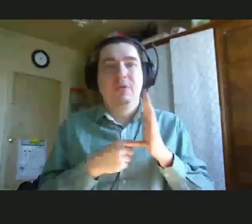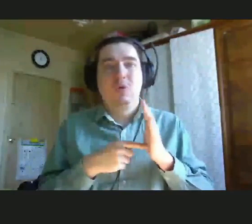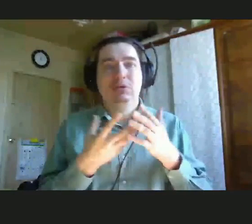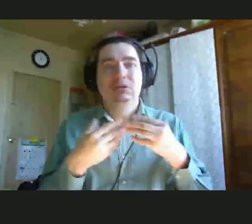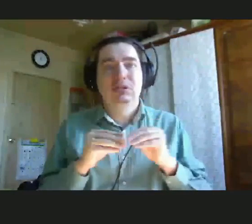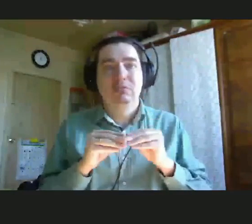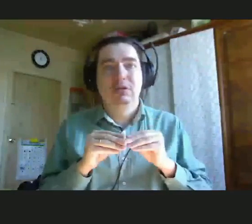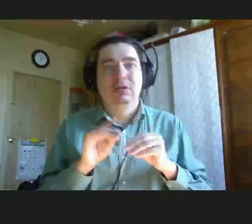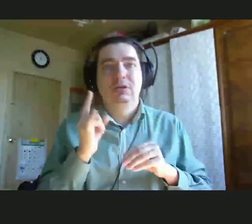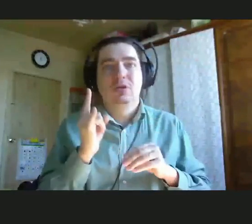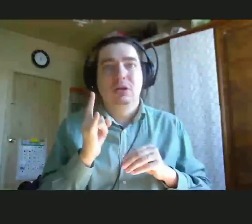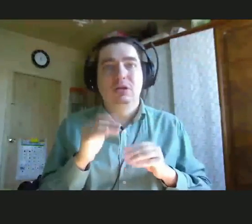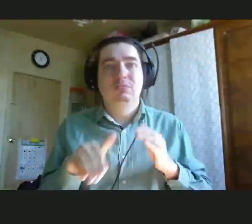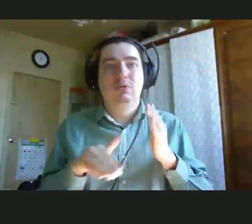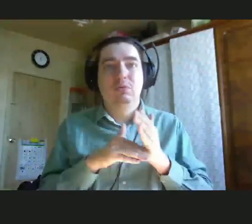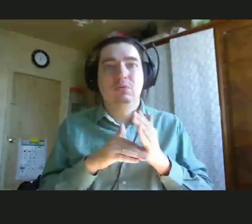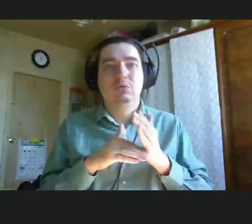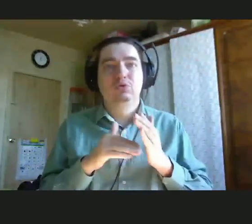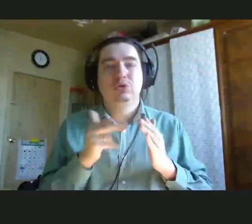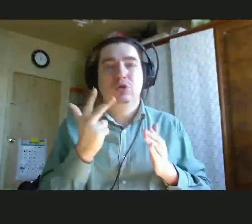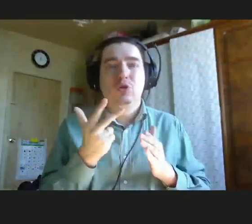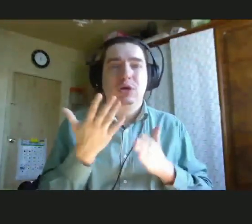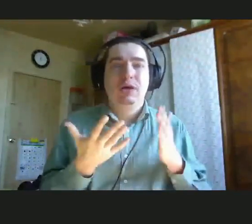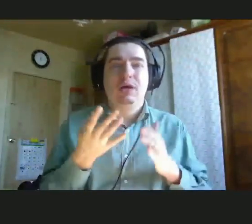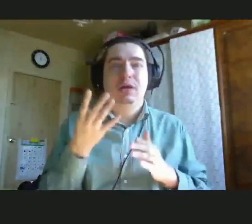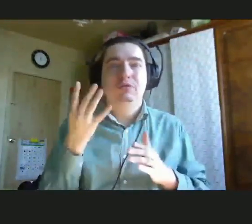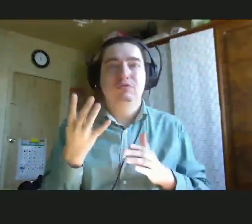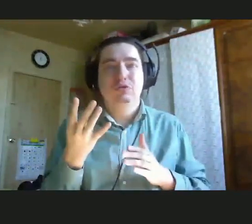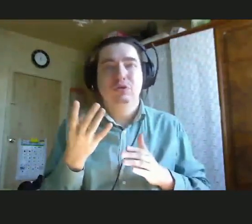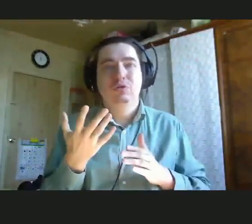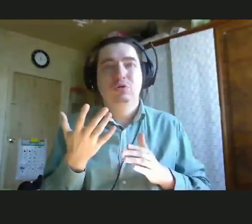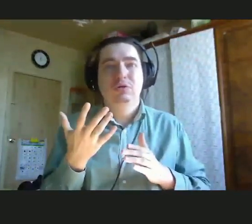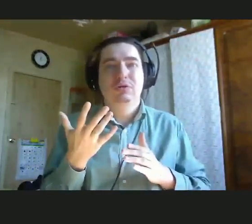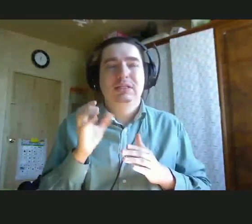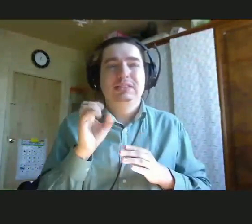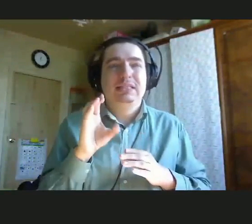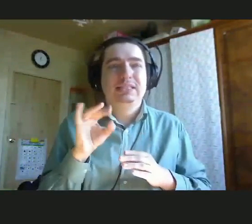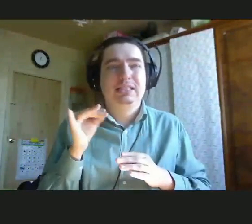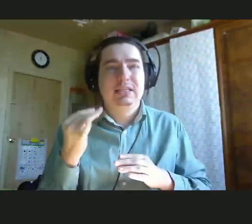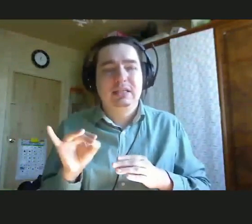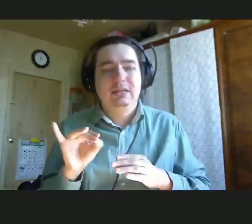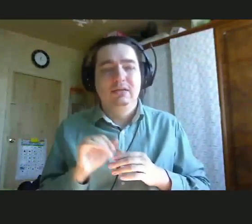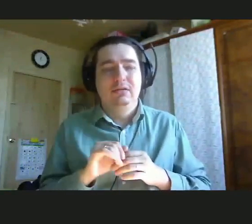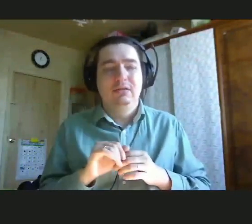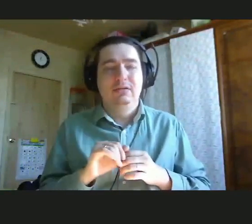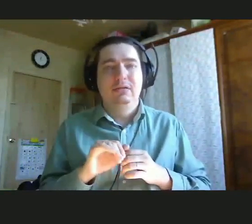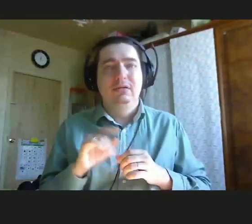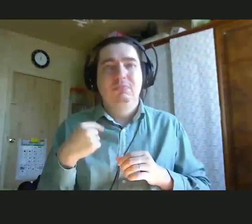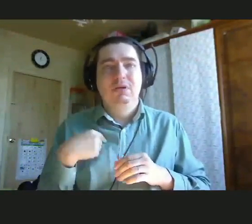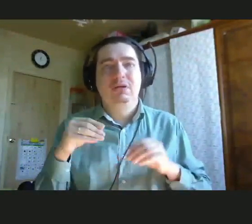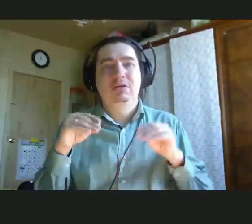родителя, либо ребенка, и с помощью 3-5 где-то сессий мы